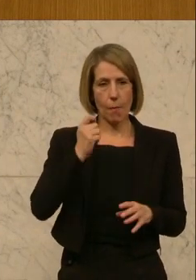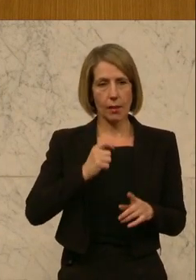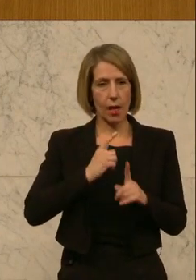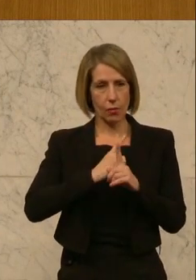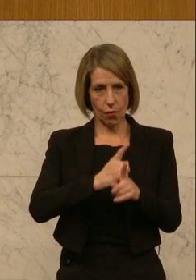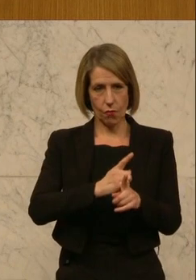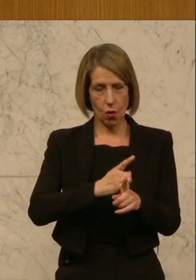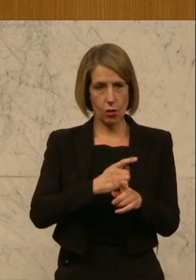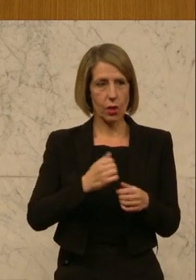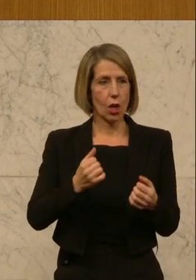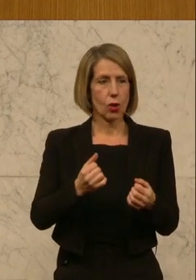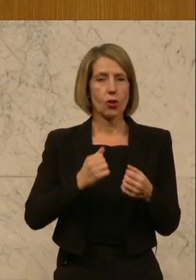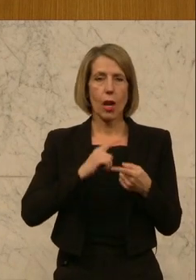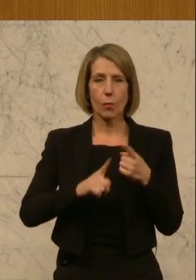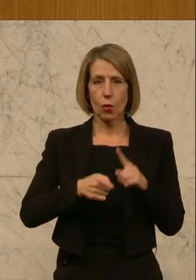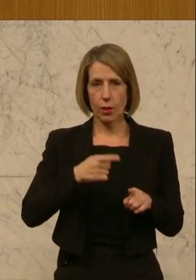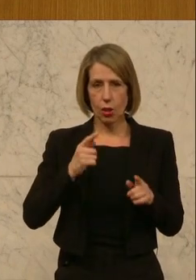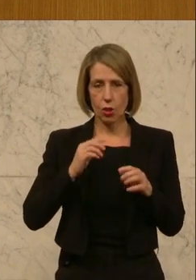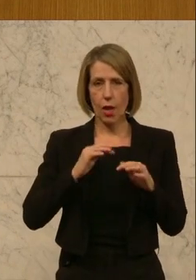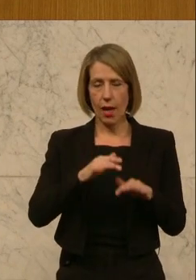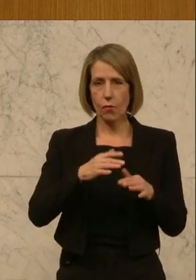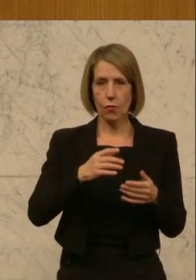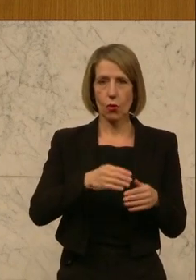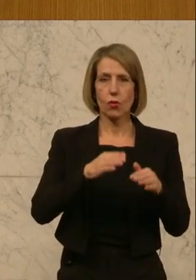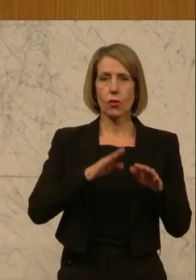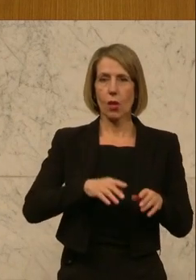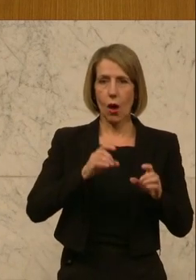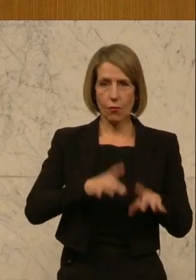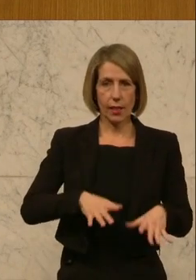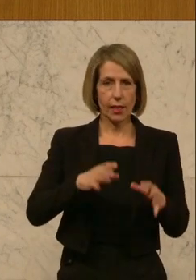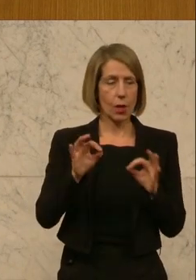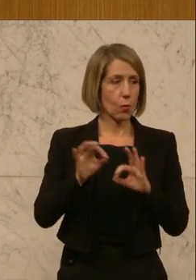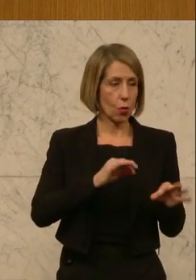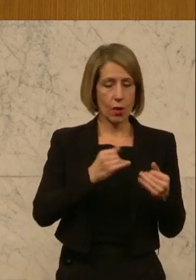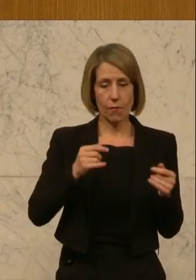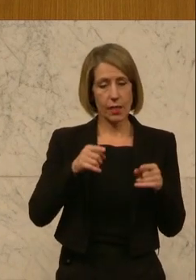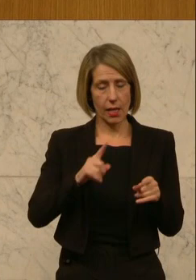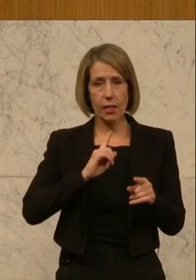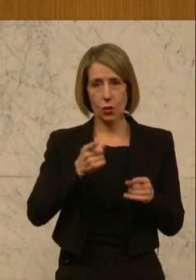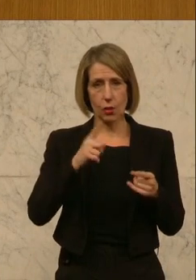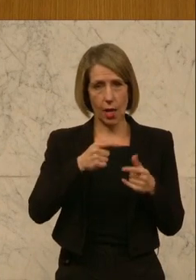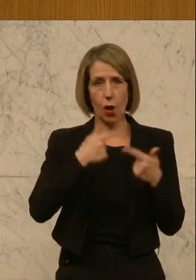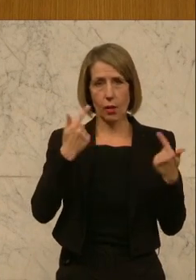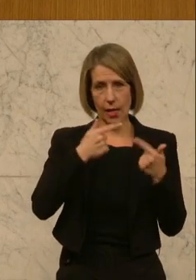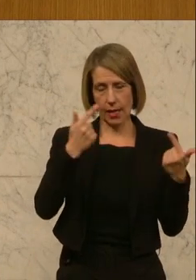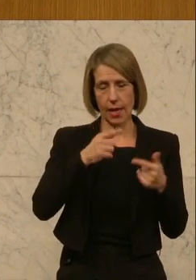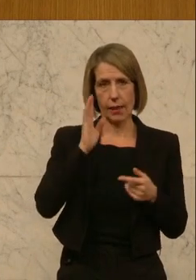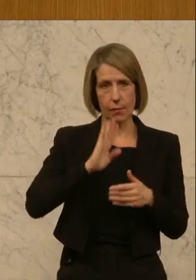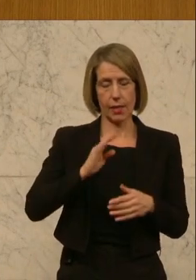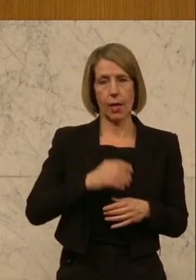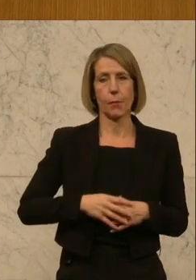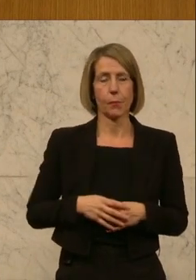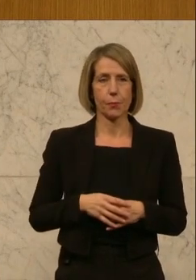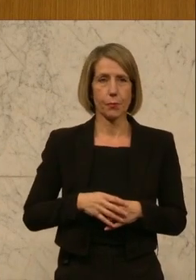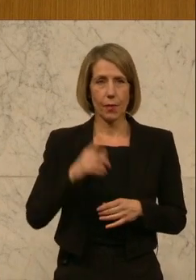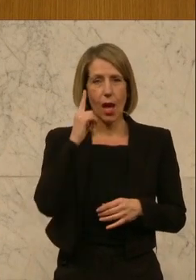stark politischen Einflüssen nachgegeben wird, die unter anderem vielleicht auch aus Österreich kommen, auch das sollten wir mal erörtern. Denn das Hauptziel